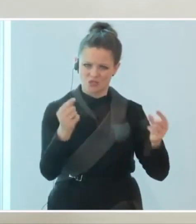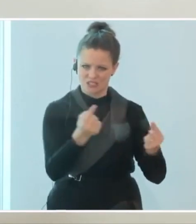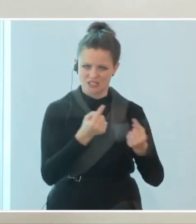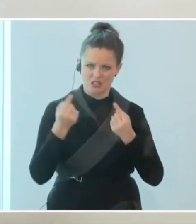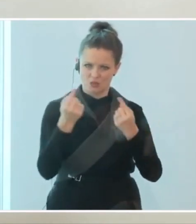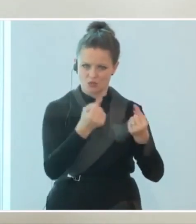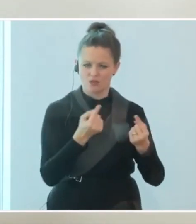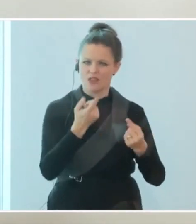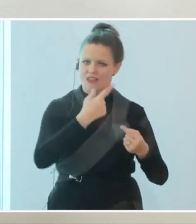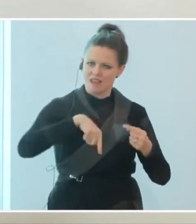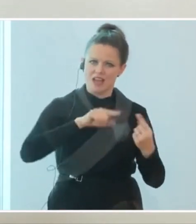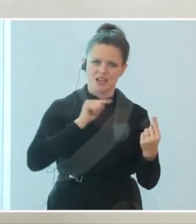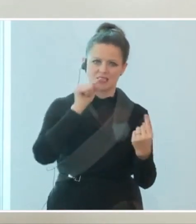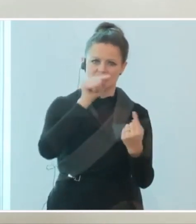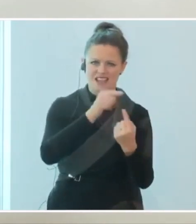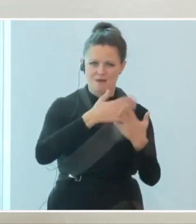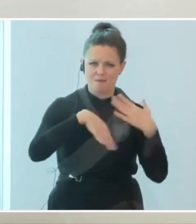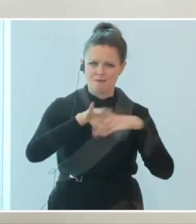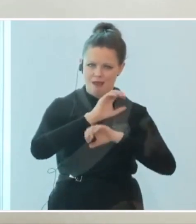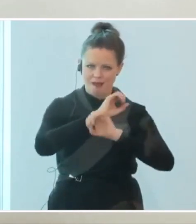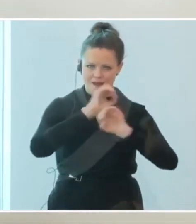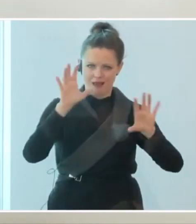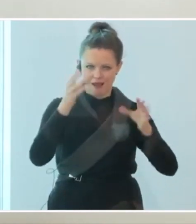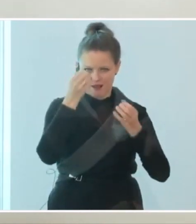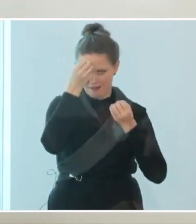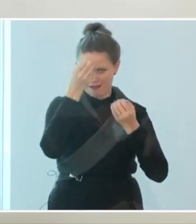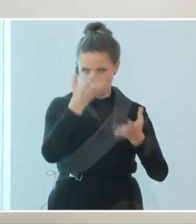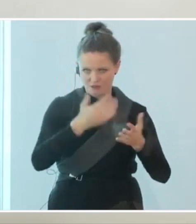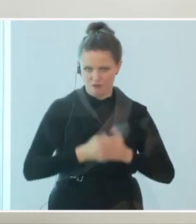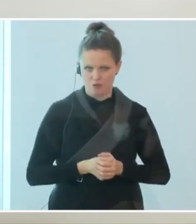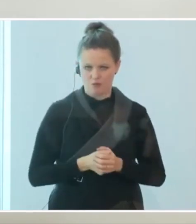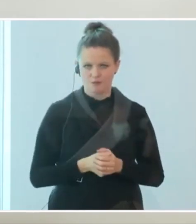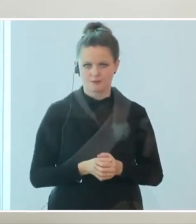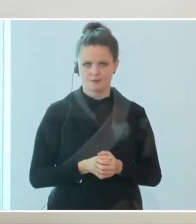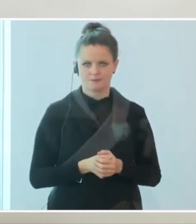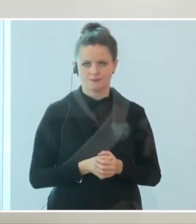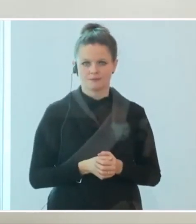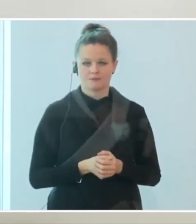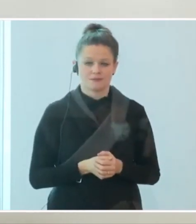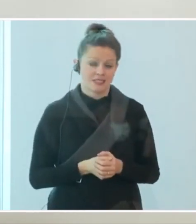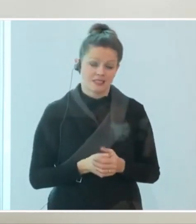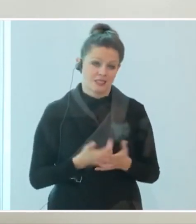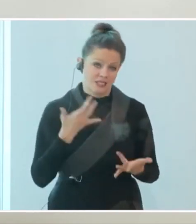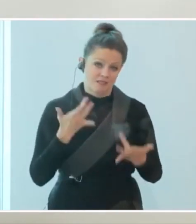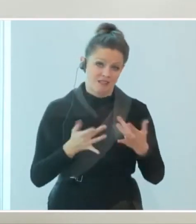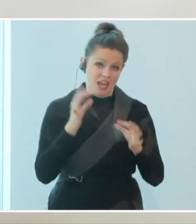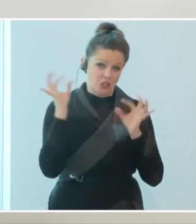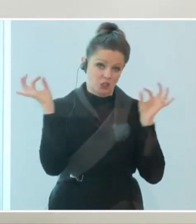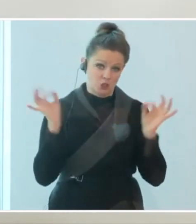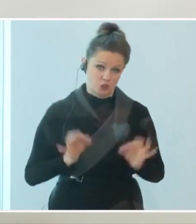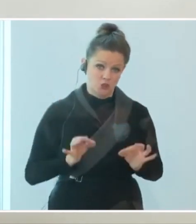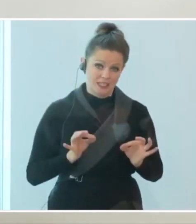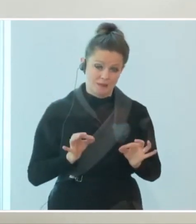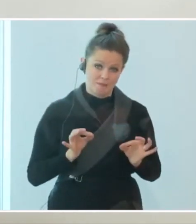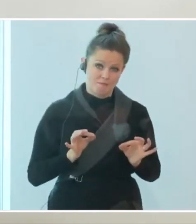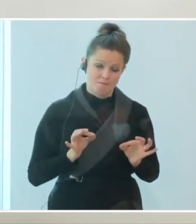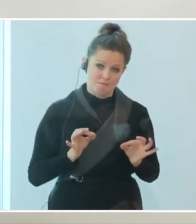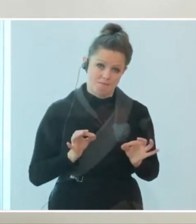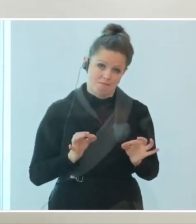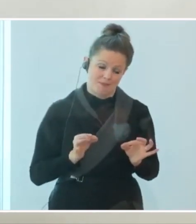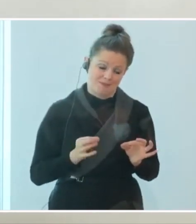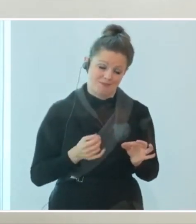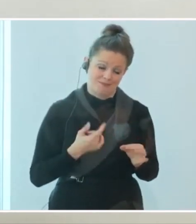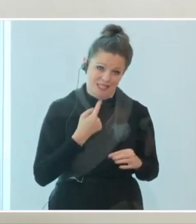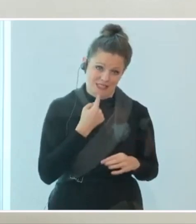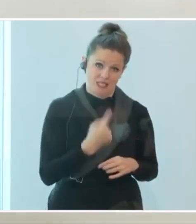Absicht hier Näheres bekannt zu geben, aber umgekehrt, so tragisch es ist oder klingen mag, bis 7. Jänner gibt es hier